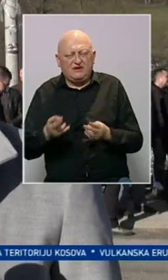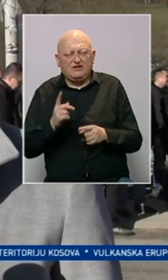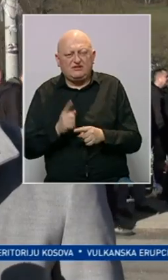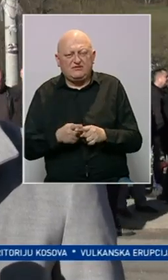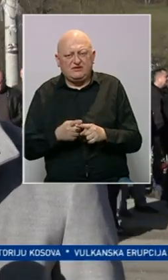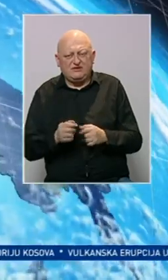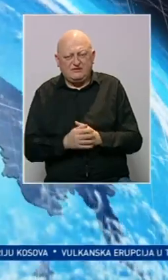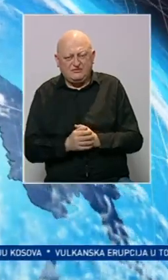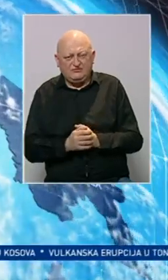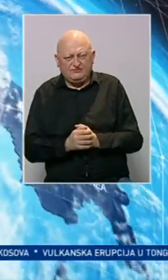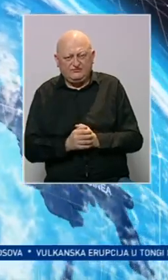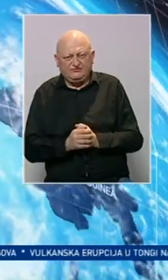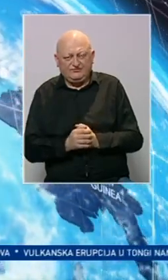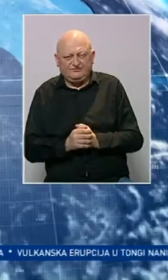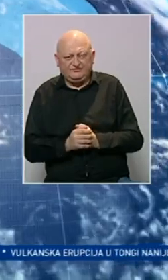istinu.